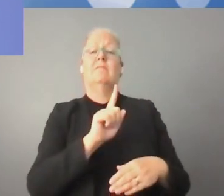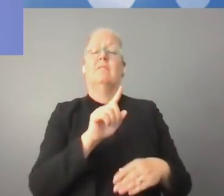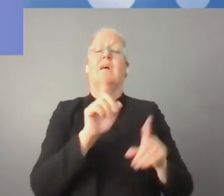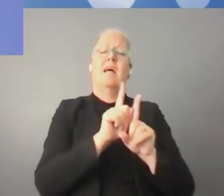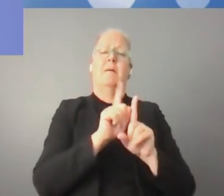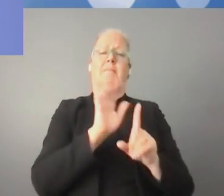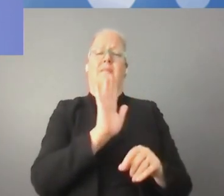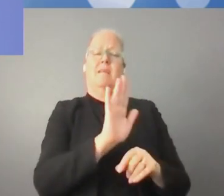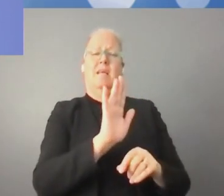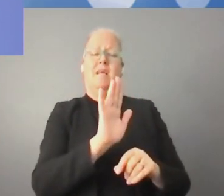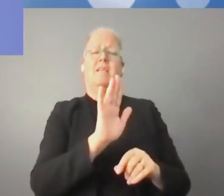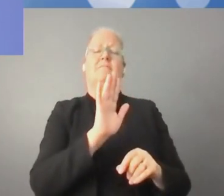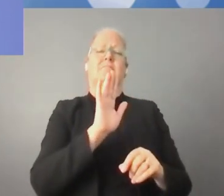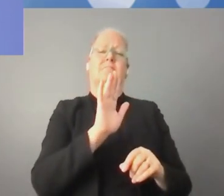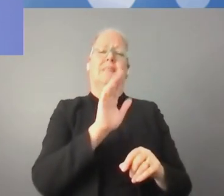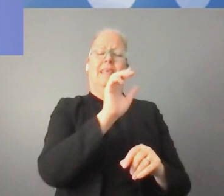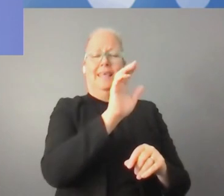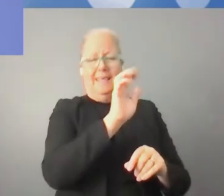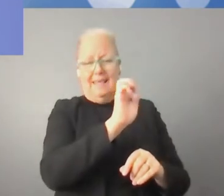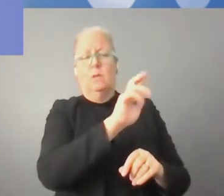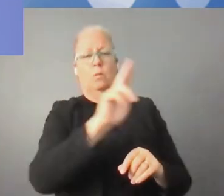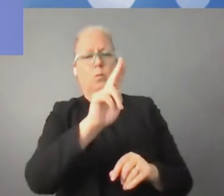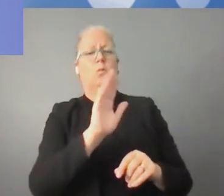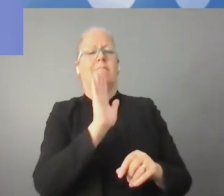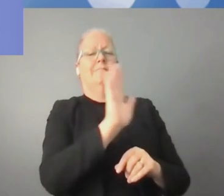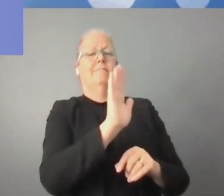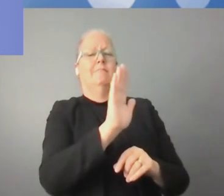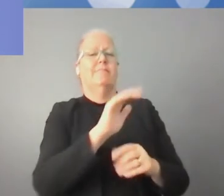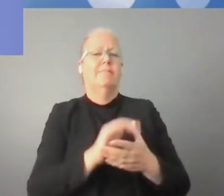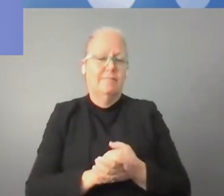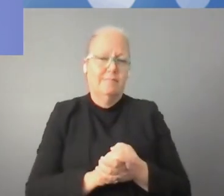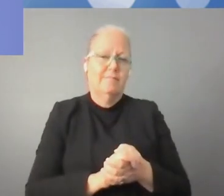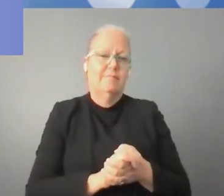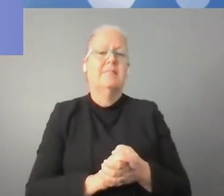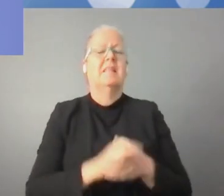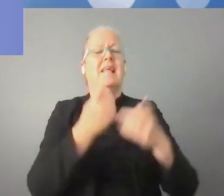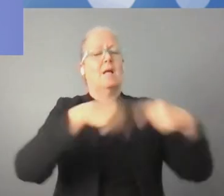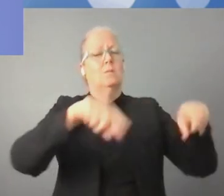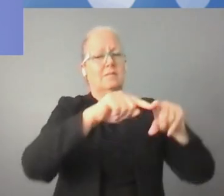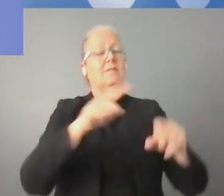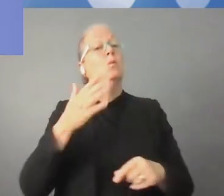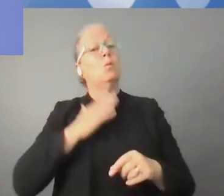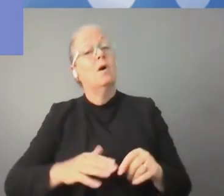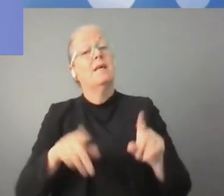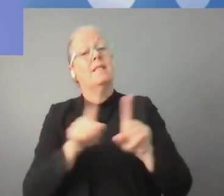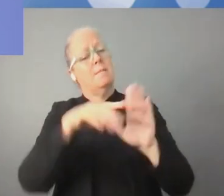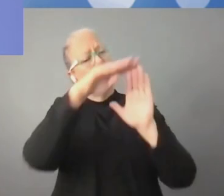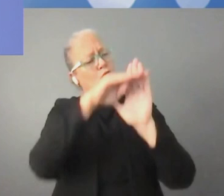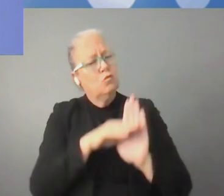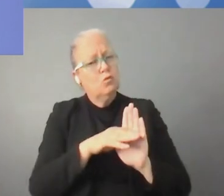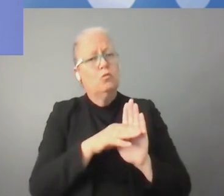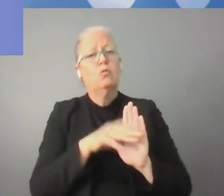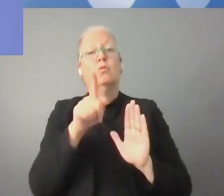في مواجهة مع الشركات الضخمة. إذن يجب